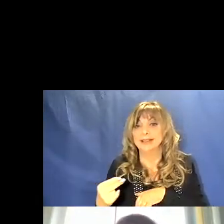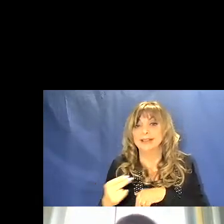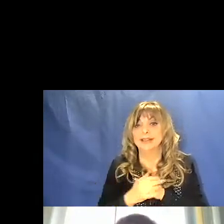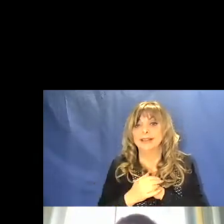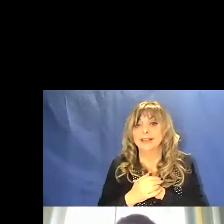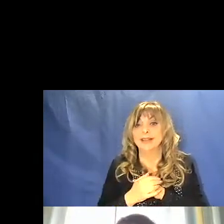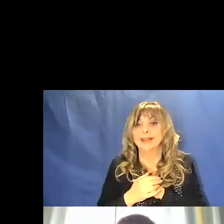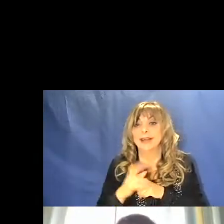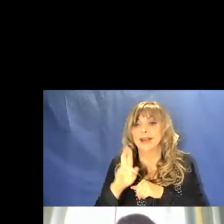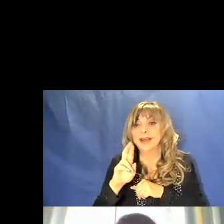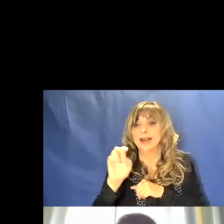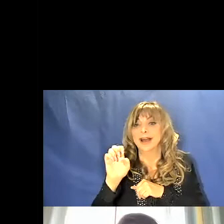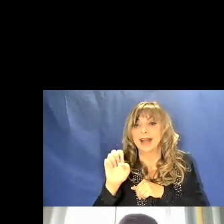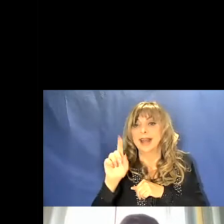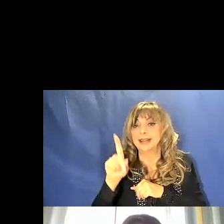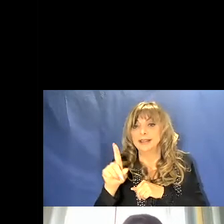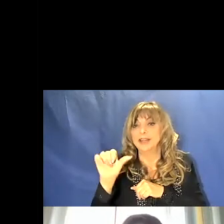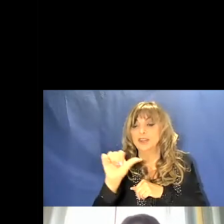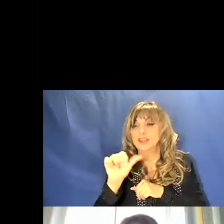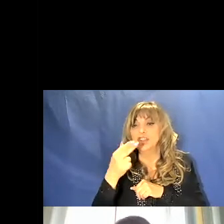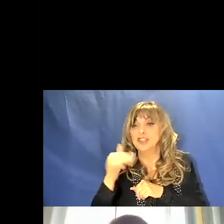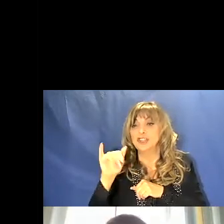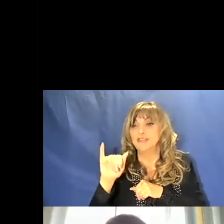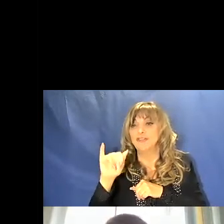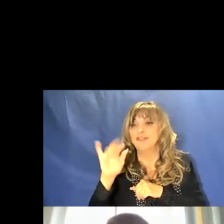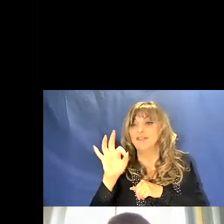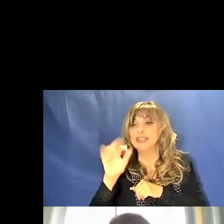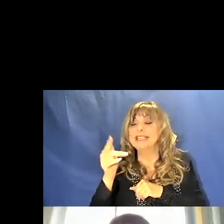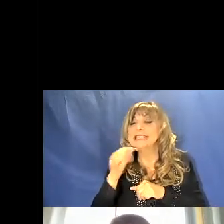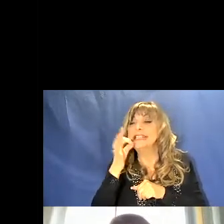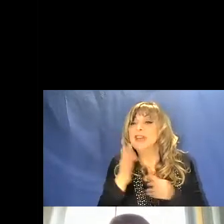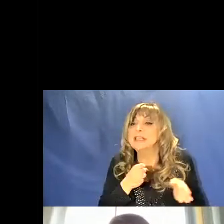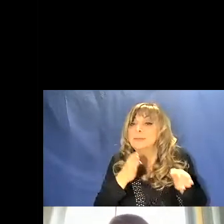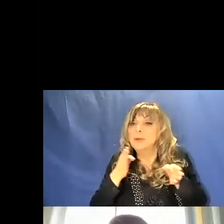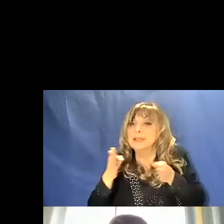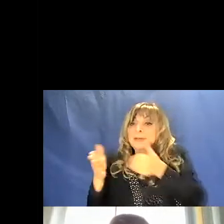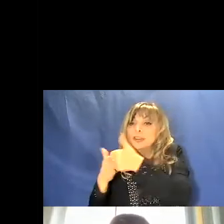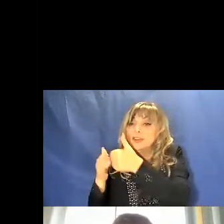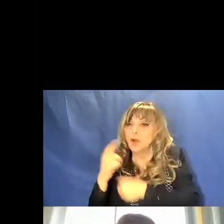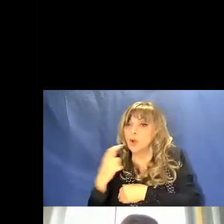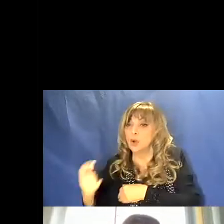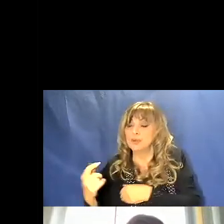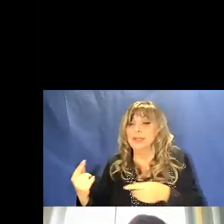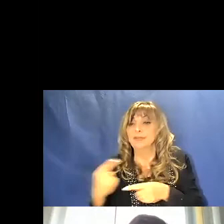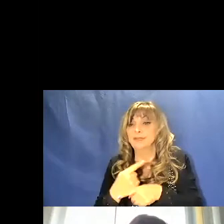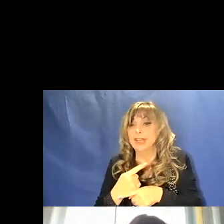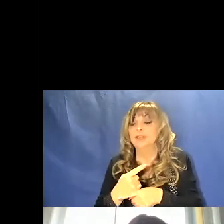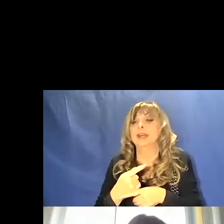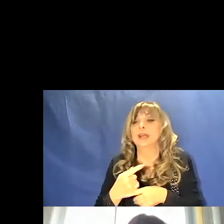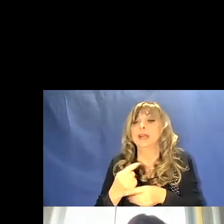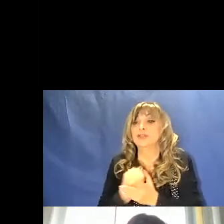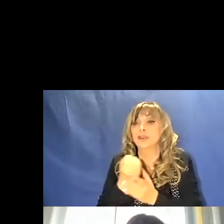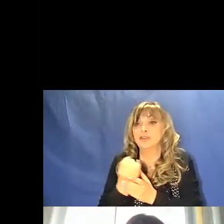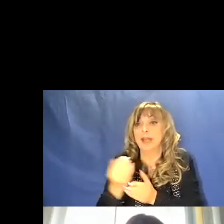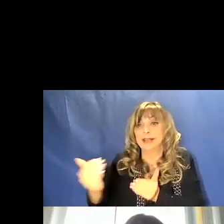spostamento verso il rosso. Viceversa, una sorgente che si avvicina, queste